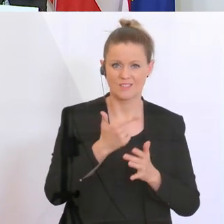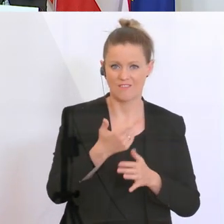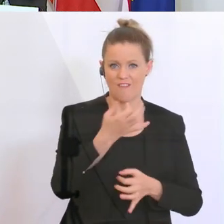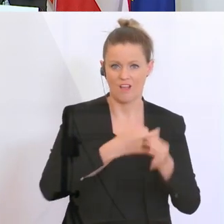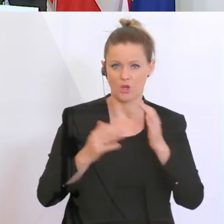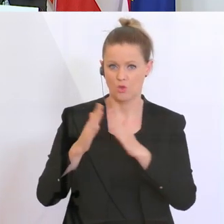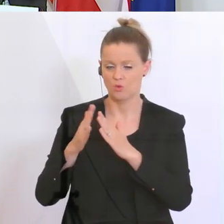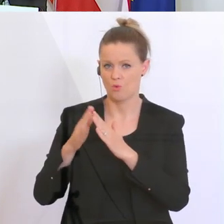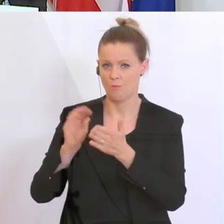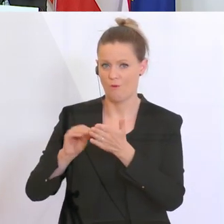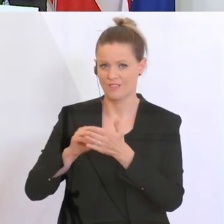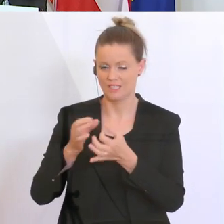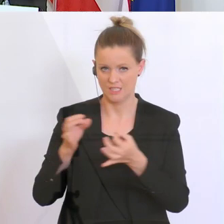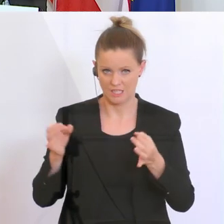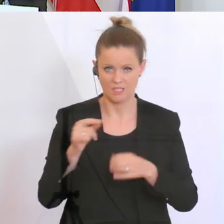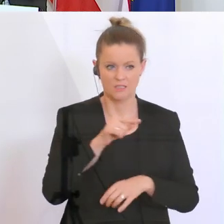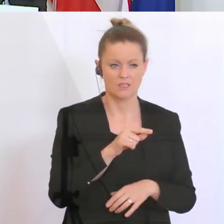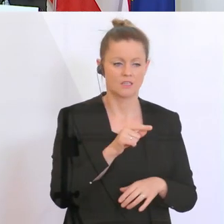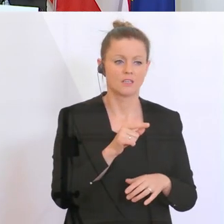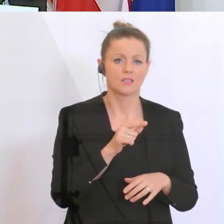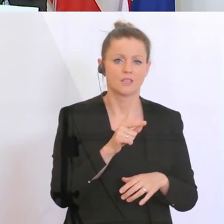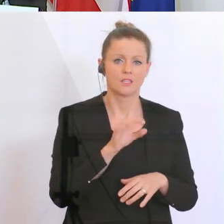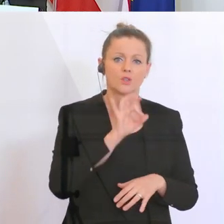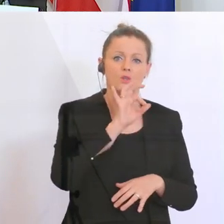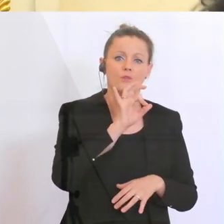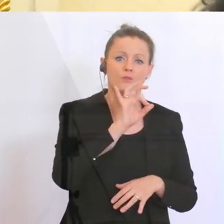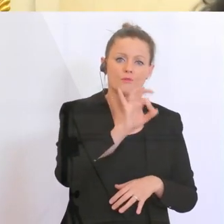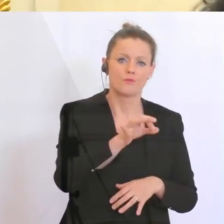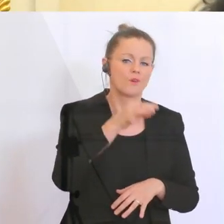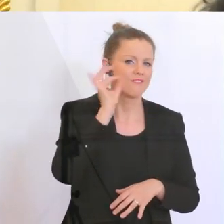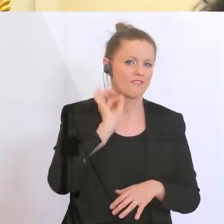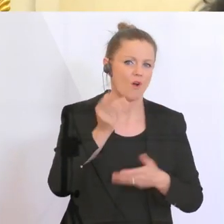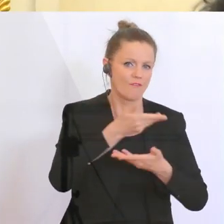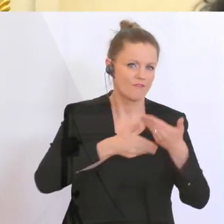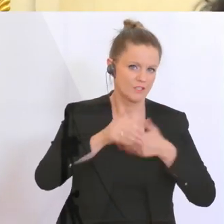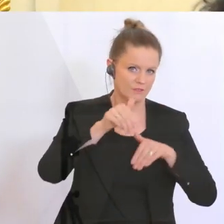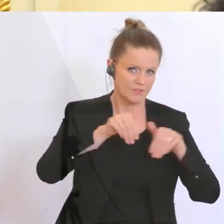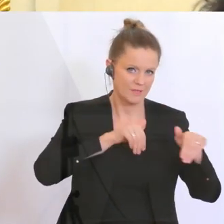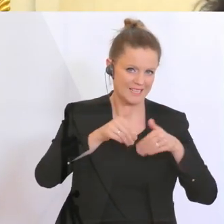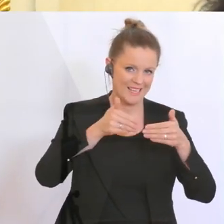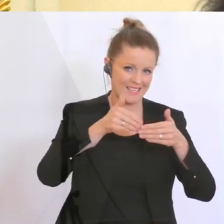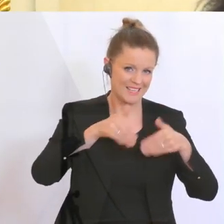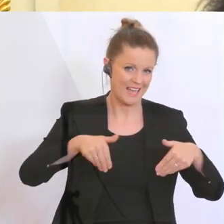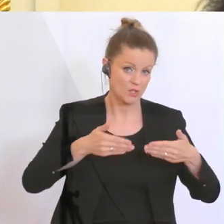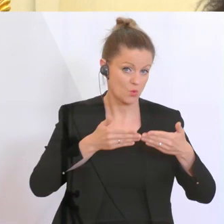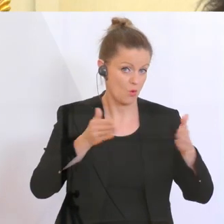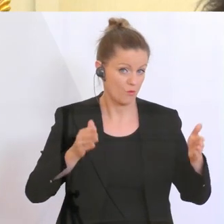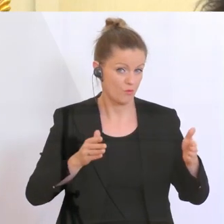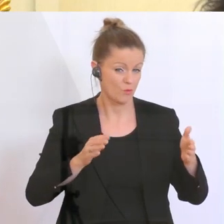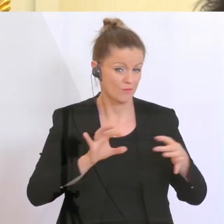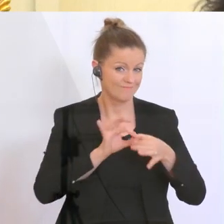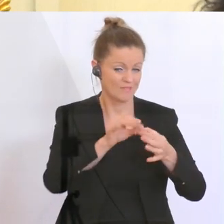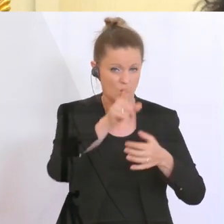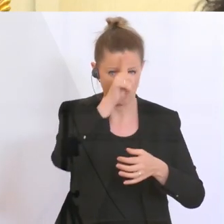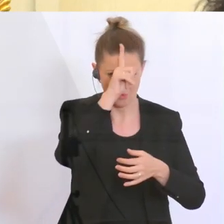Bitte. Ganz kurz noch an die Frau Wirtschaftsministerin zu den möglichen Grenzöffnungen zu Deutschland, die jetzt ins Spiel gebracht worden sind,